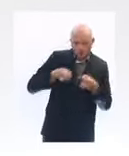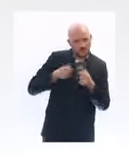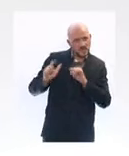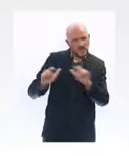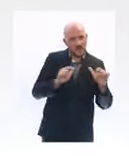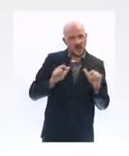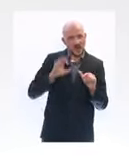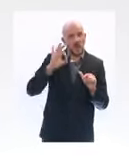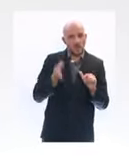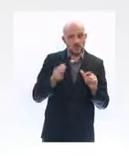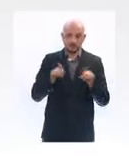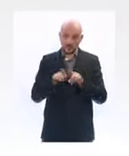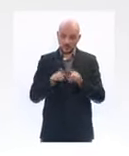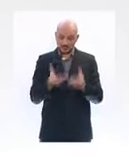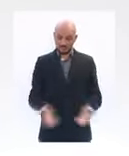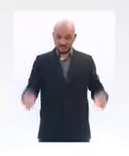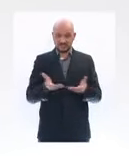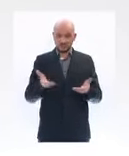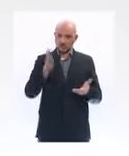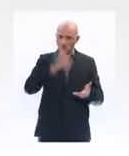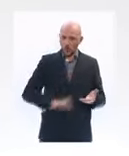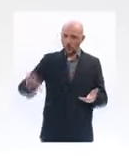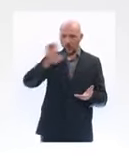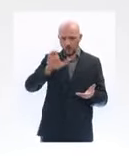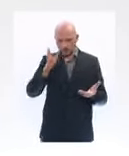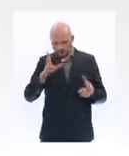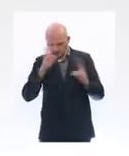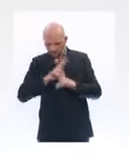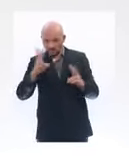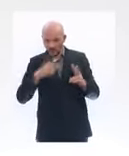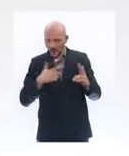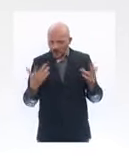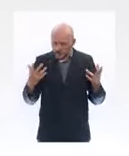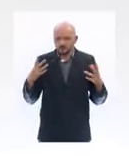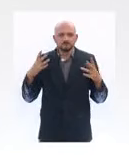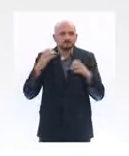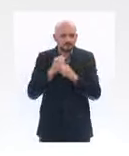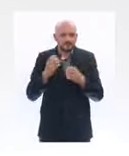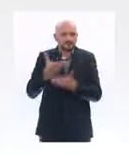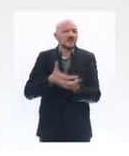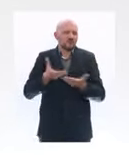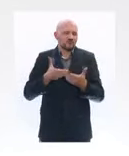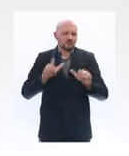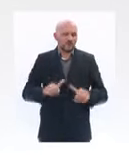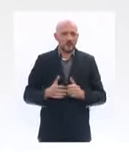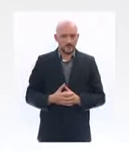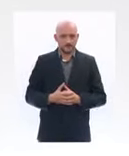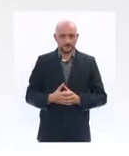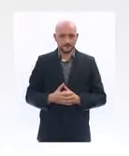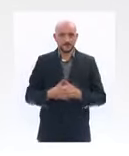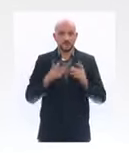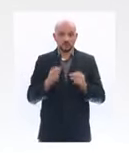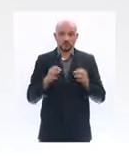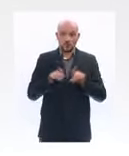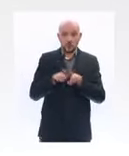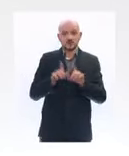situation économique en Europe. J'ai également échangé avec mon homologue américain Steven Minouchine pour coordonner nos réponses